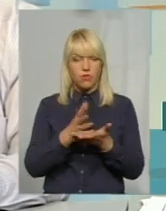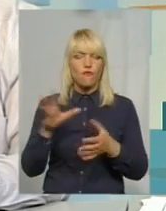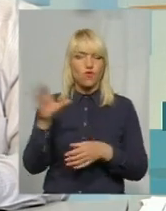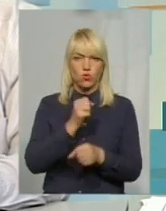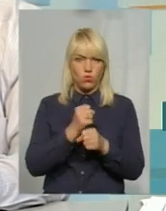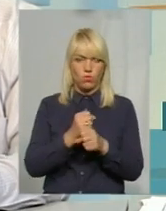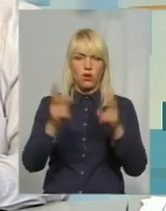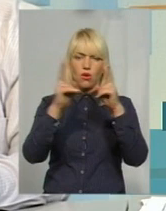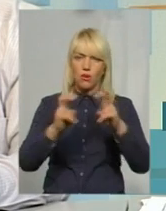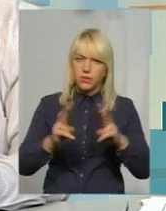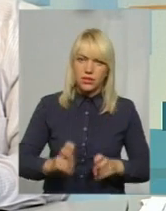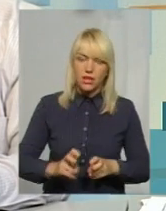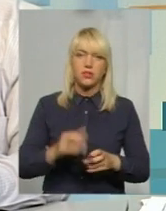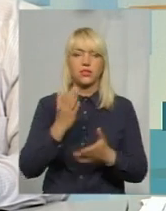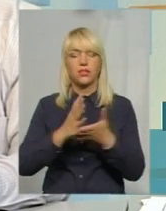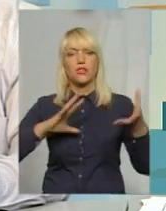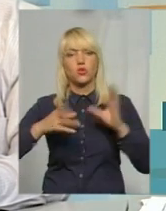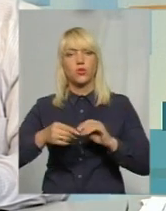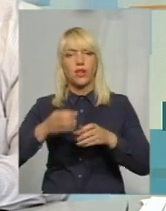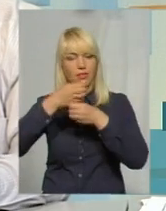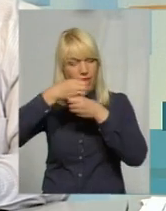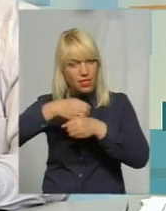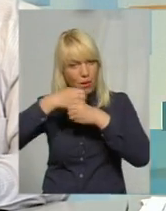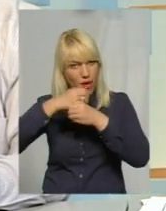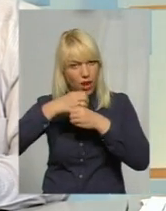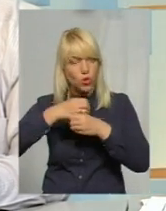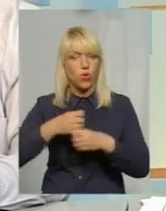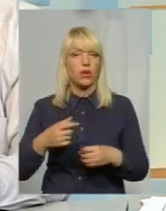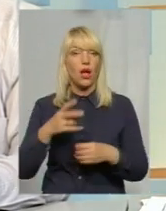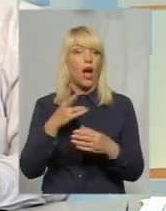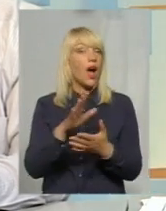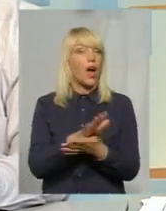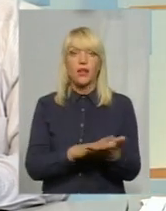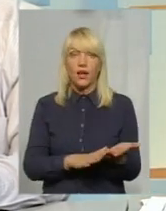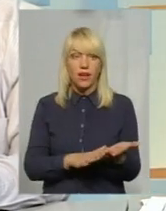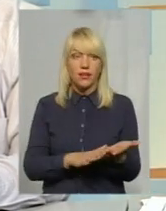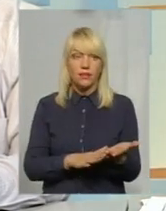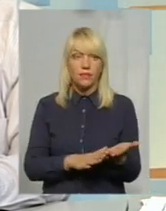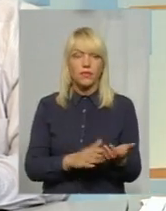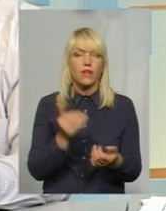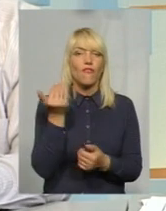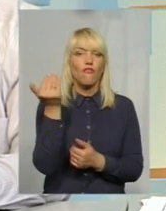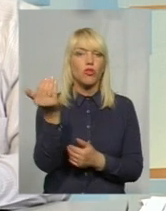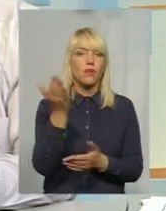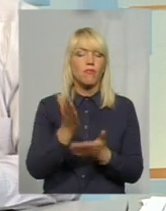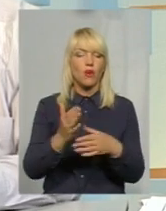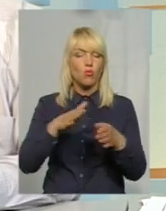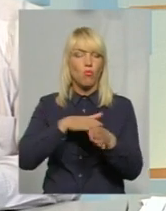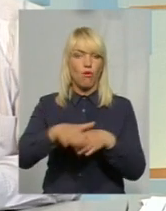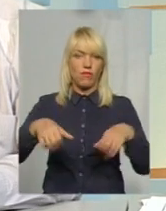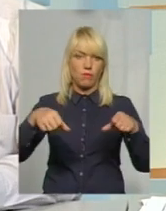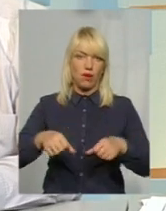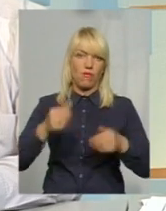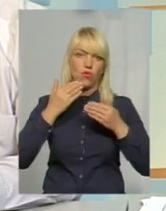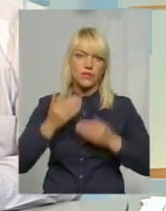обстеження, є відповідні результати лабораторних досліджень, а далі вони мають повне право звертатися в суд.